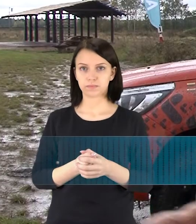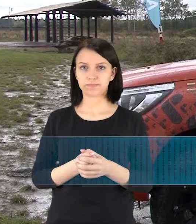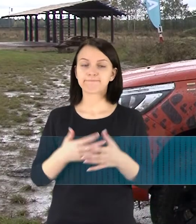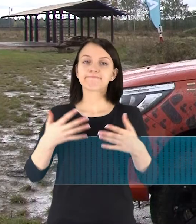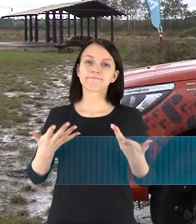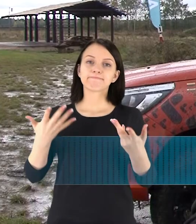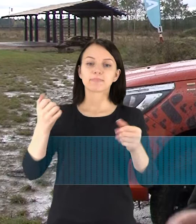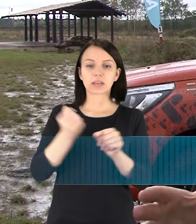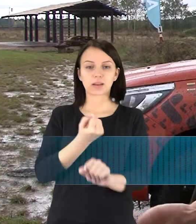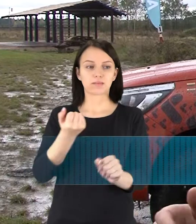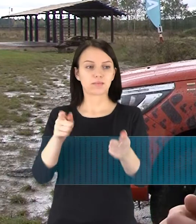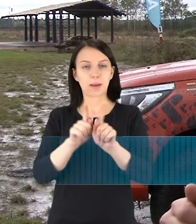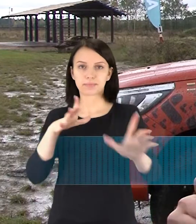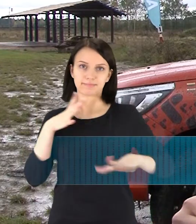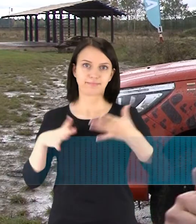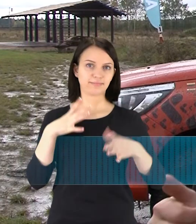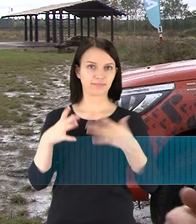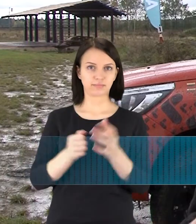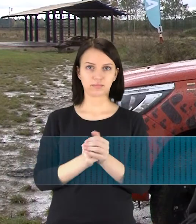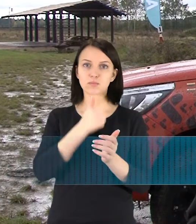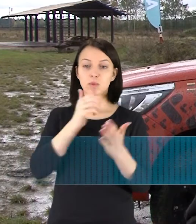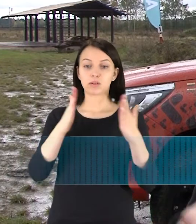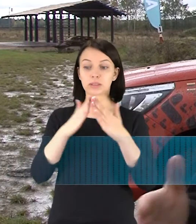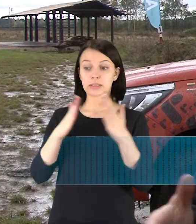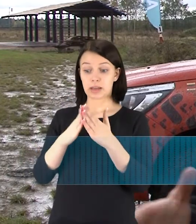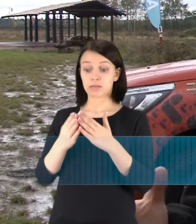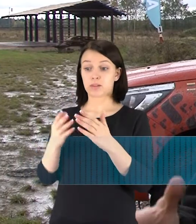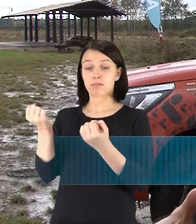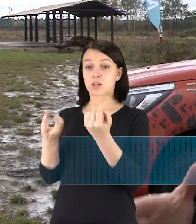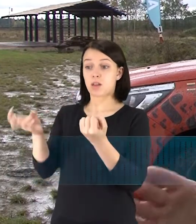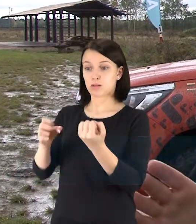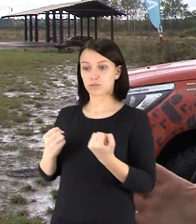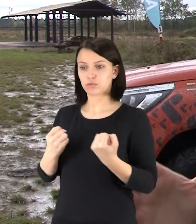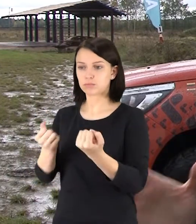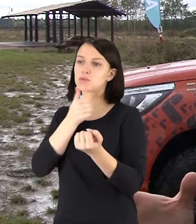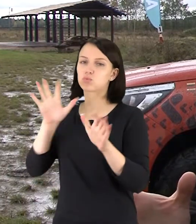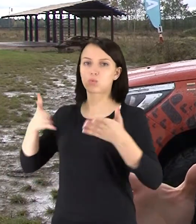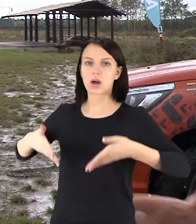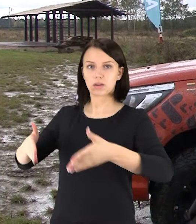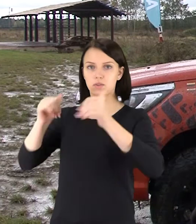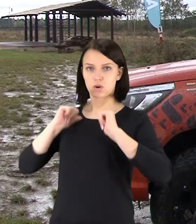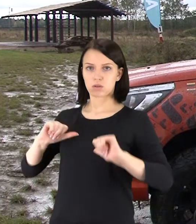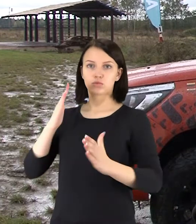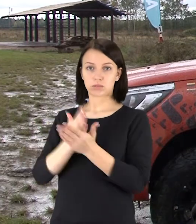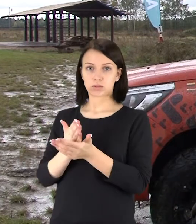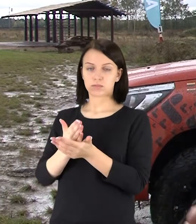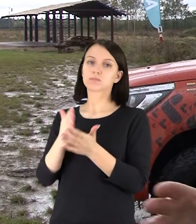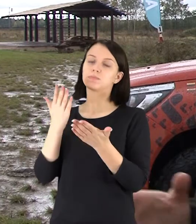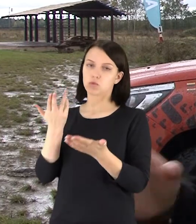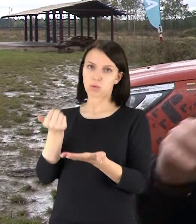reikėtų pasitreniruoti šiek tiek. Iš važiavus, iš namų, jeigu jūs turite kažkokią gatvę, ramesnę,